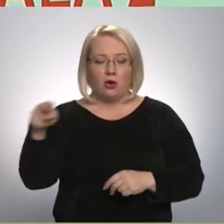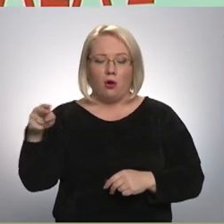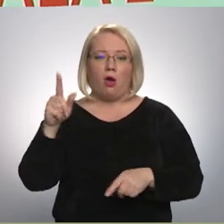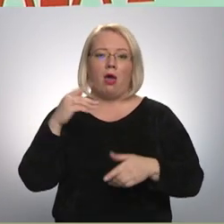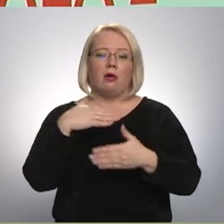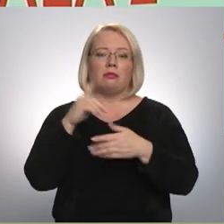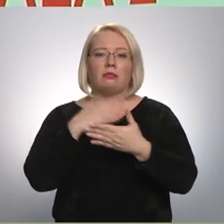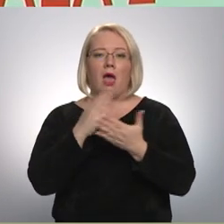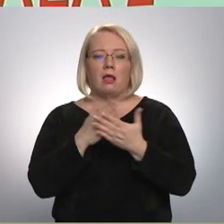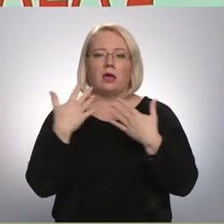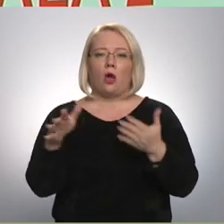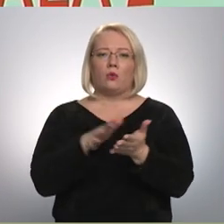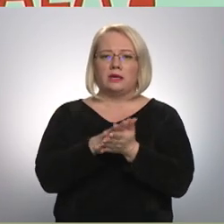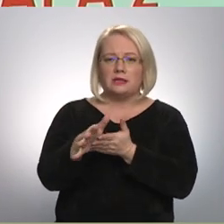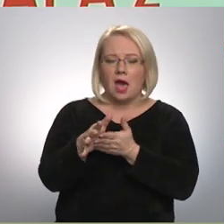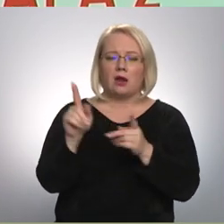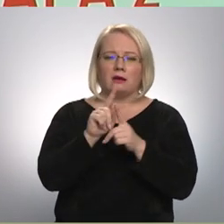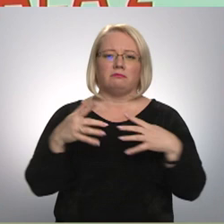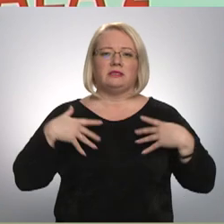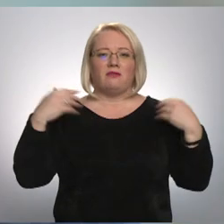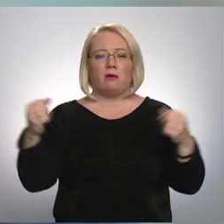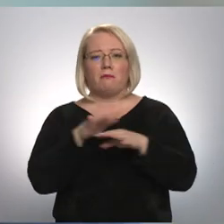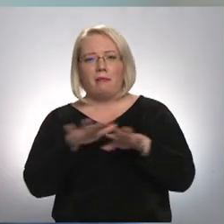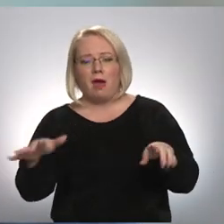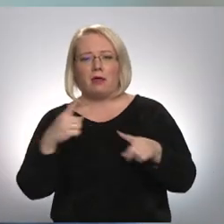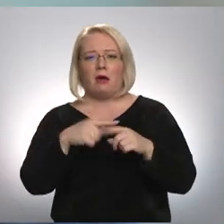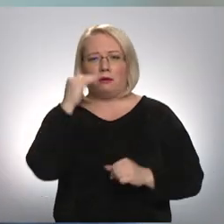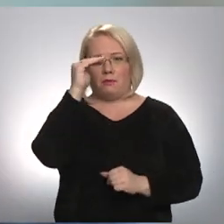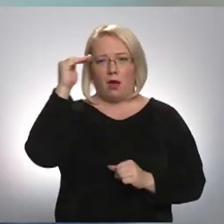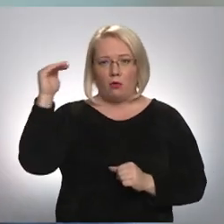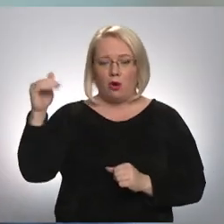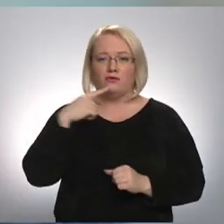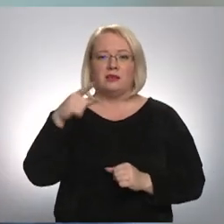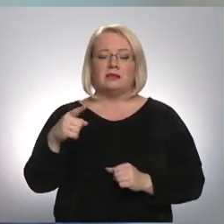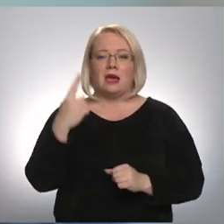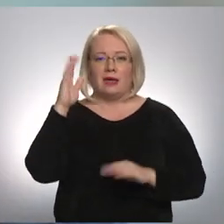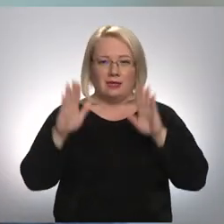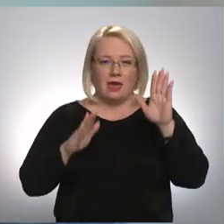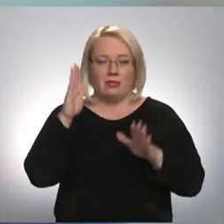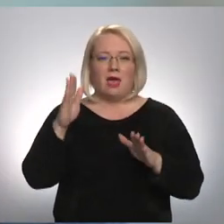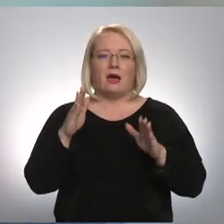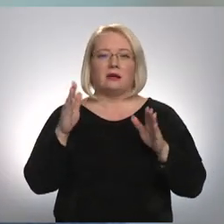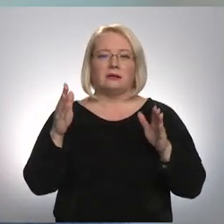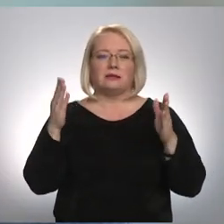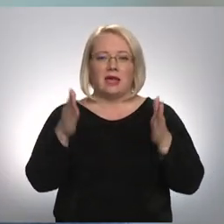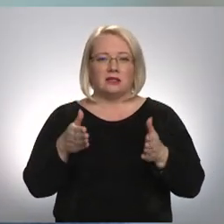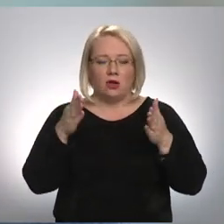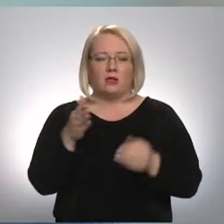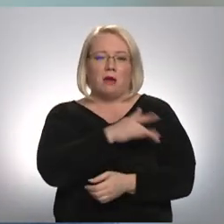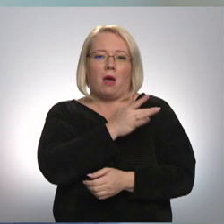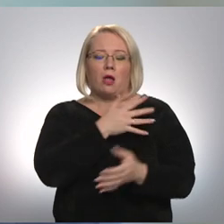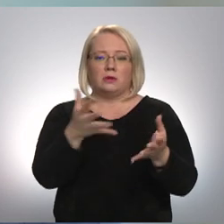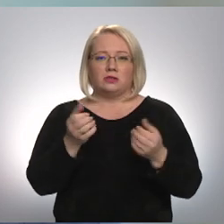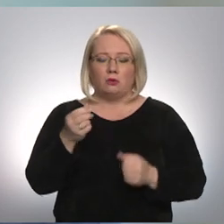izlietoti, palīdzot atlapt gan bērniem, gan pieaugušajiem. Dienaktas stacionārā šobrīd trīs mēnešos pakalpojums ir saņēmuši